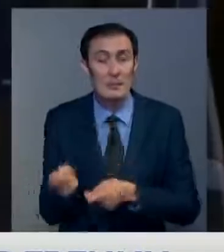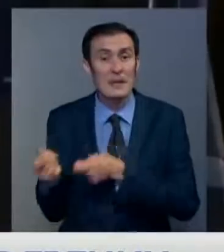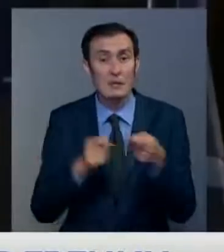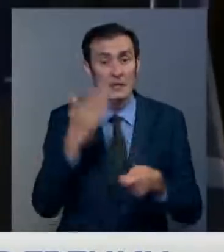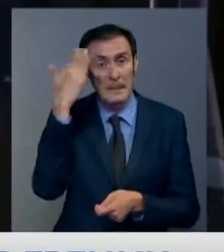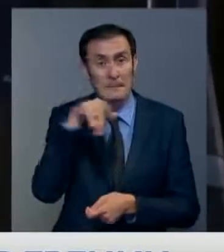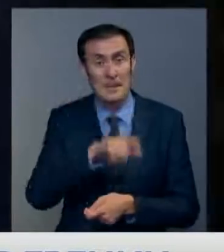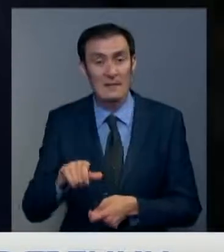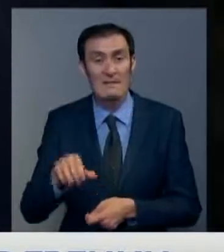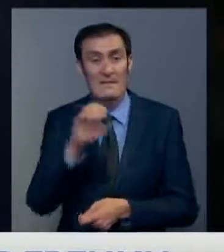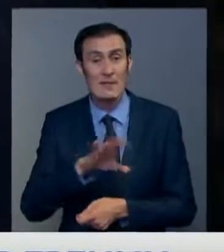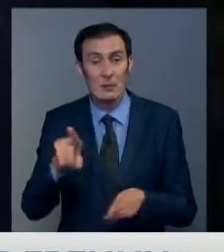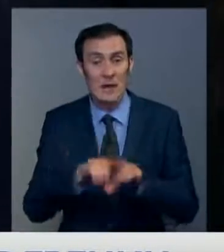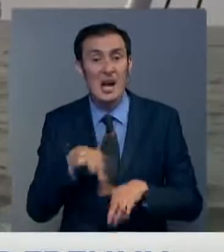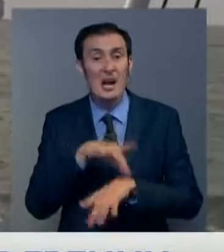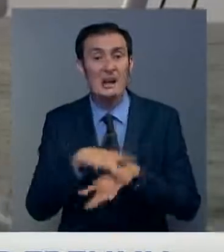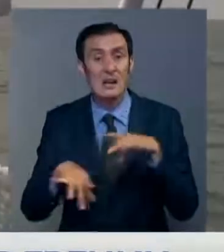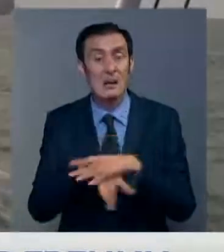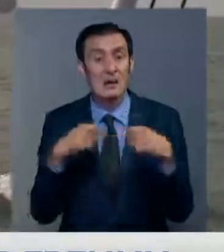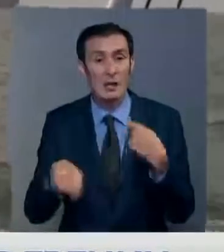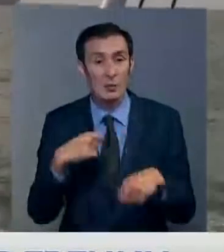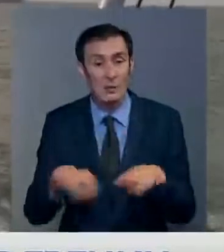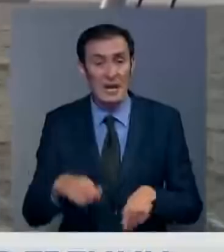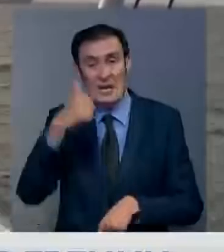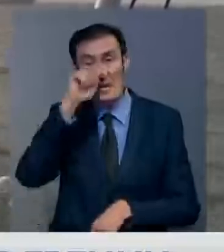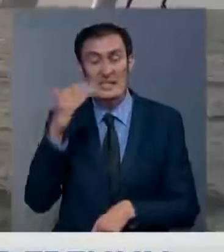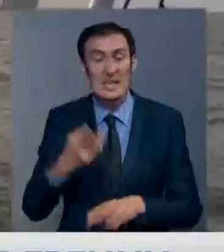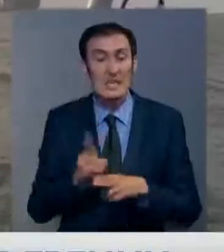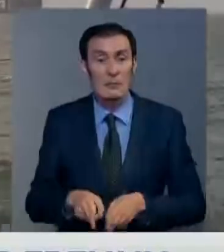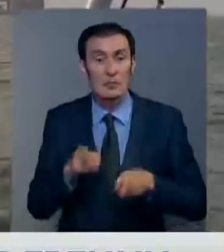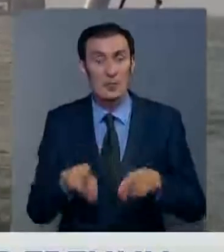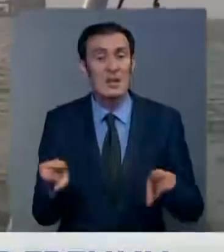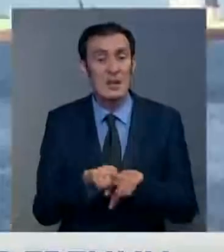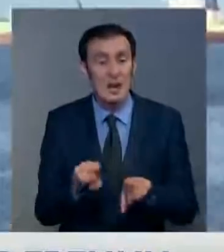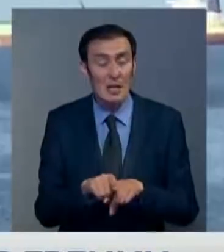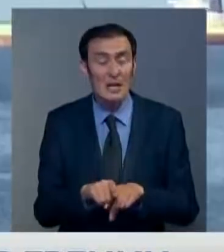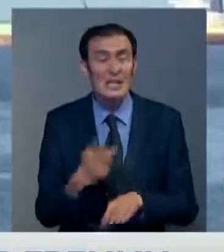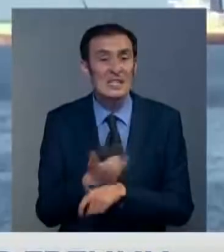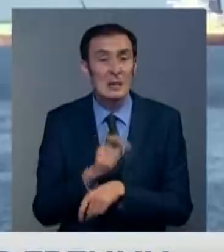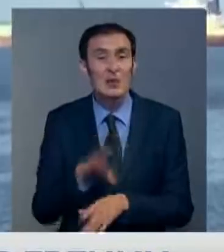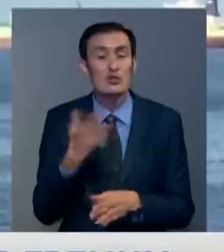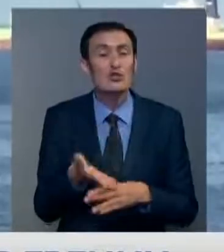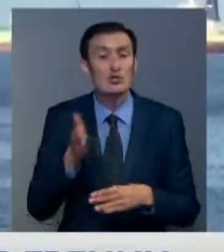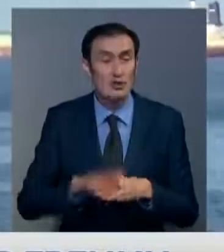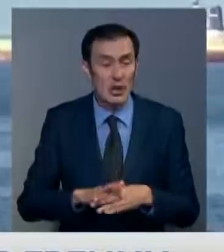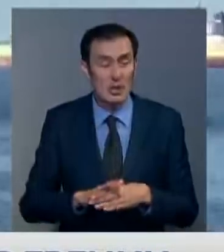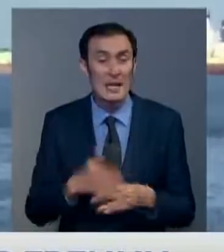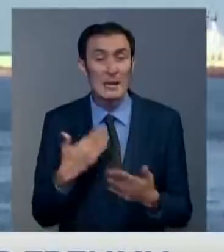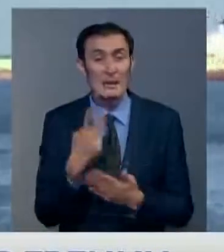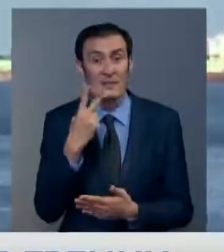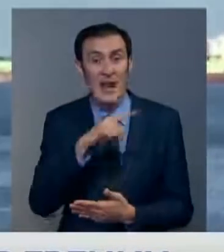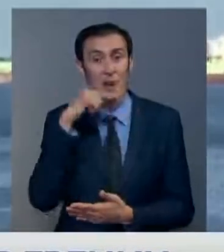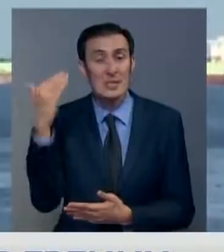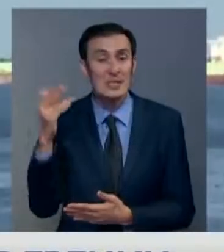мигрантов в Европе приравнена к работорговле. Афины рассматривают это преступление в качестве одного из самых тяжелых. Например, для двух